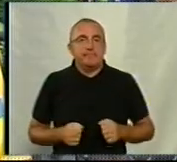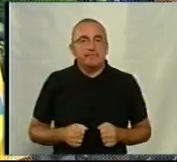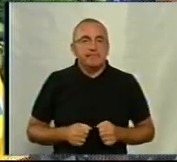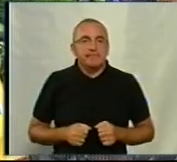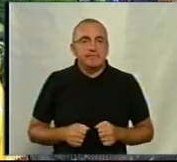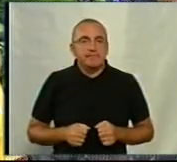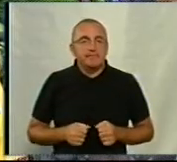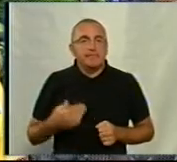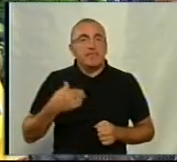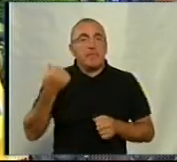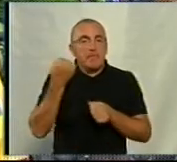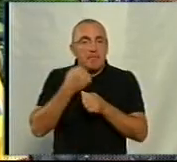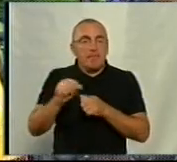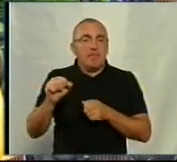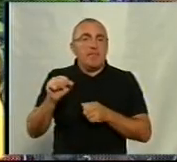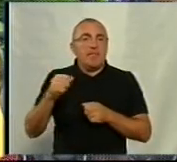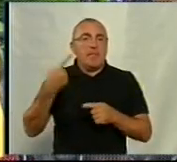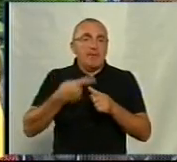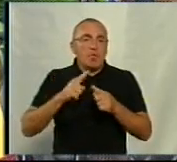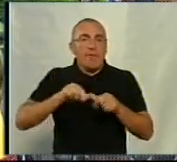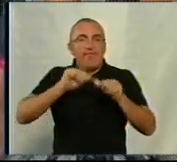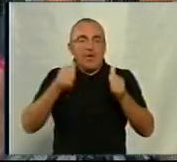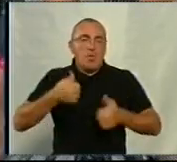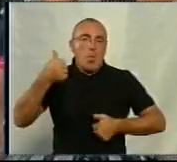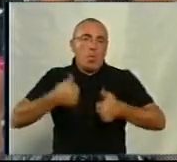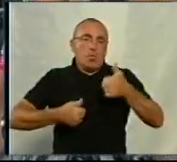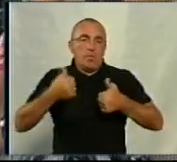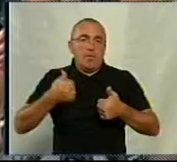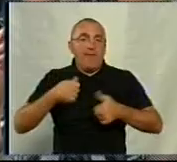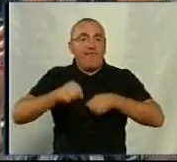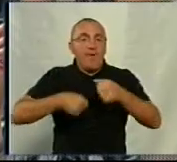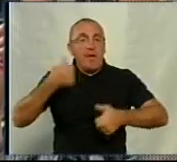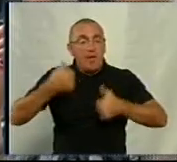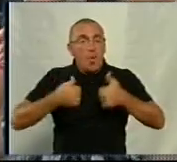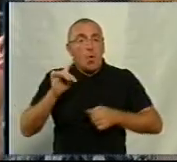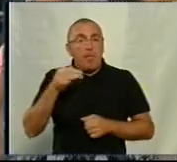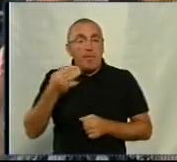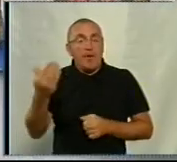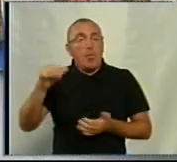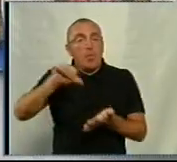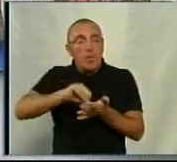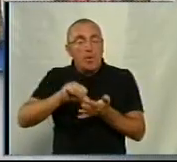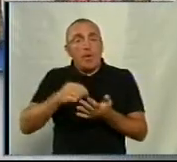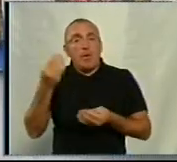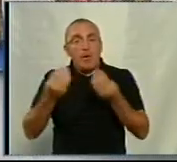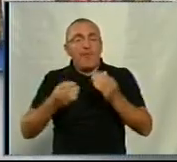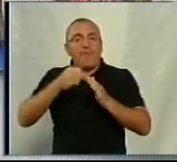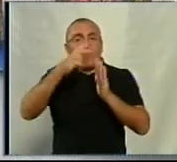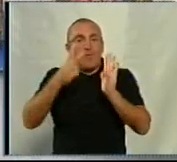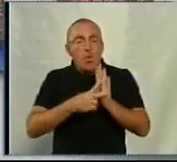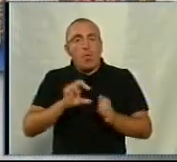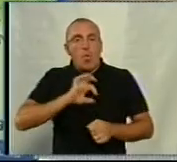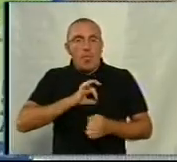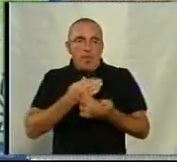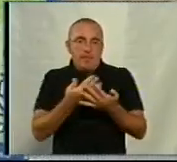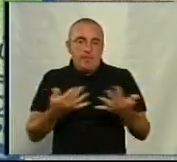етапів ми стали перемогсені в цьому виді гонки. На велозмаганнях у Кропивницькому їх учасники розіграли 18 комплектів